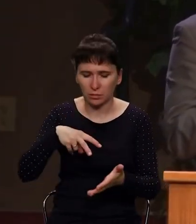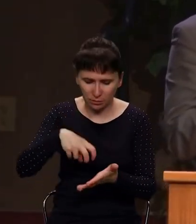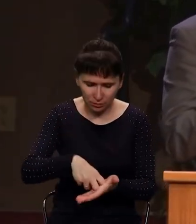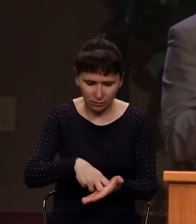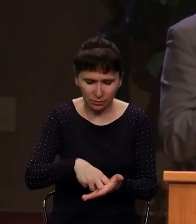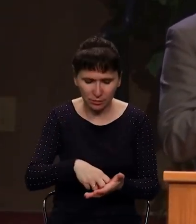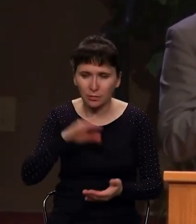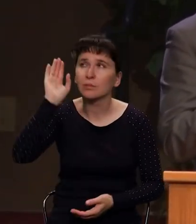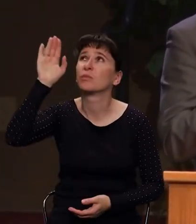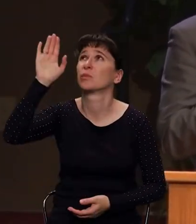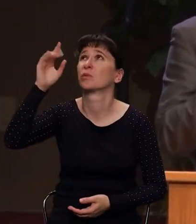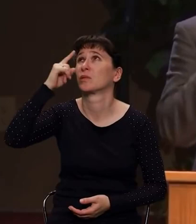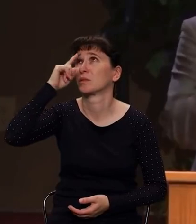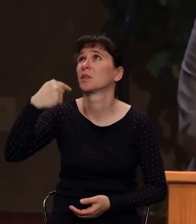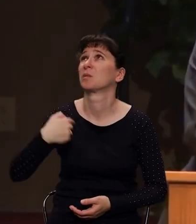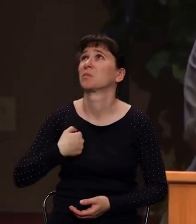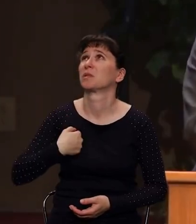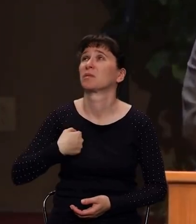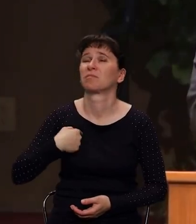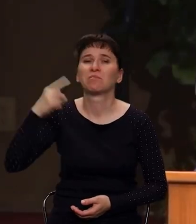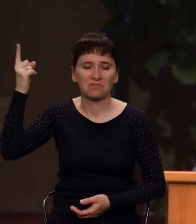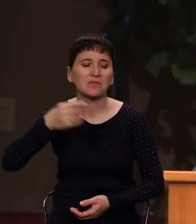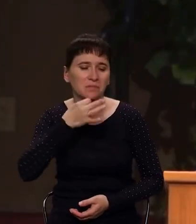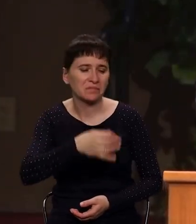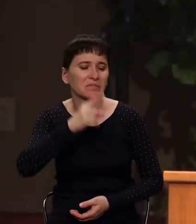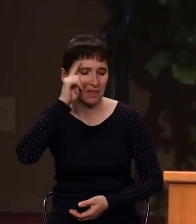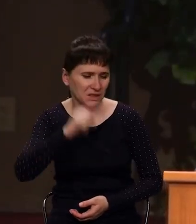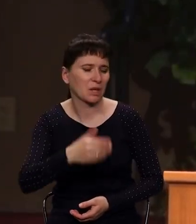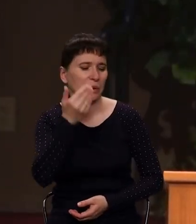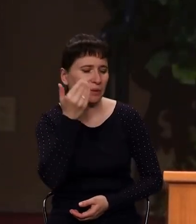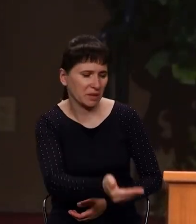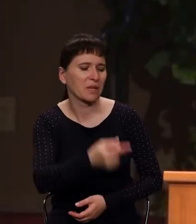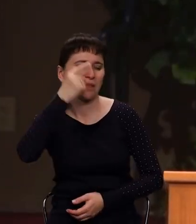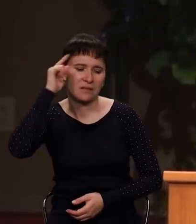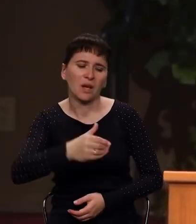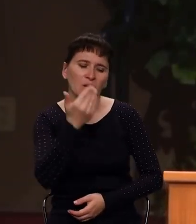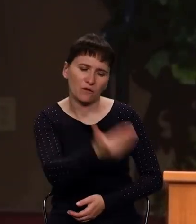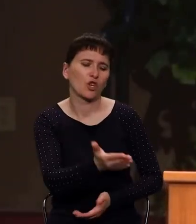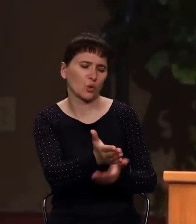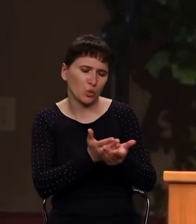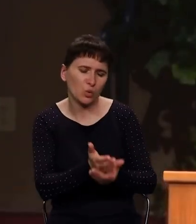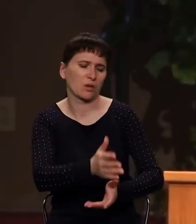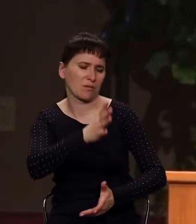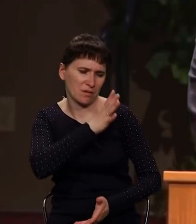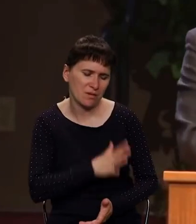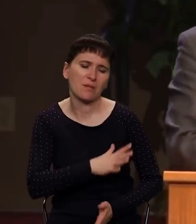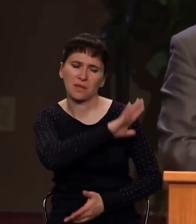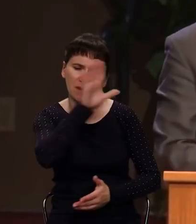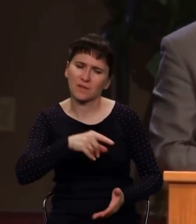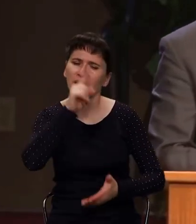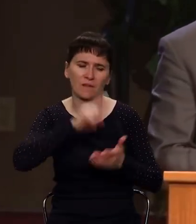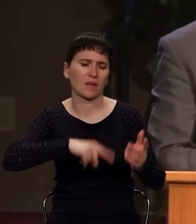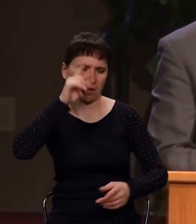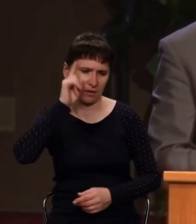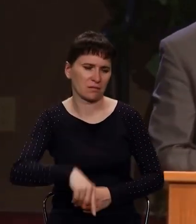Ты меня знаешь, а Господь говорит, знаю и дела, и служение, и веру, и терпение, все знаю, что нужно